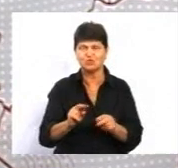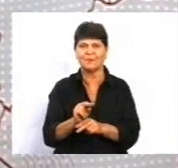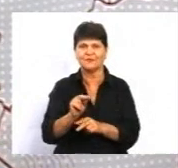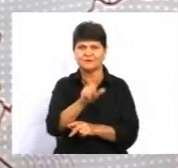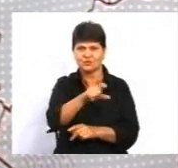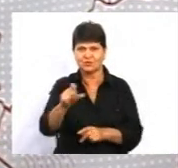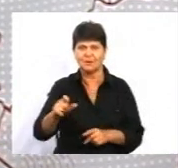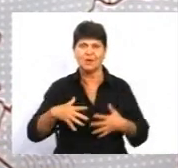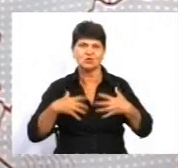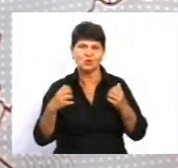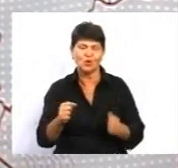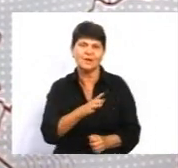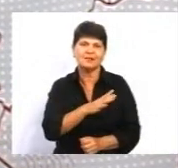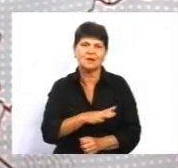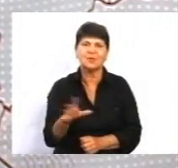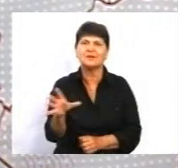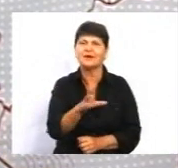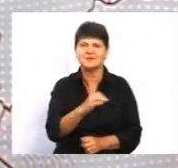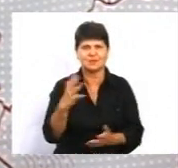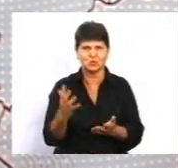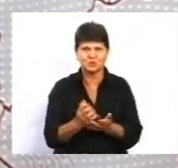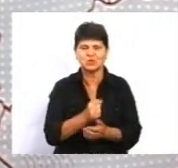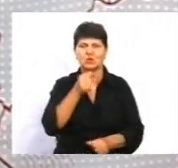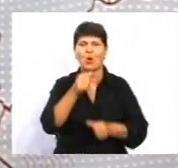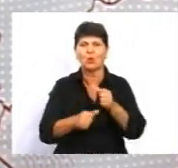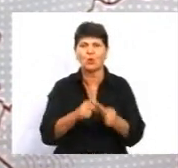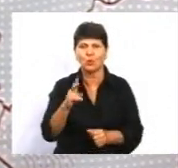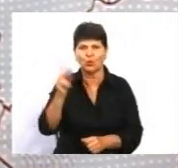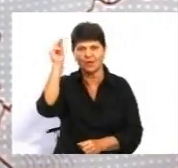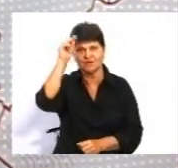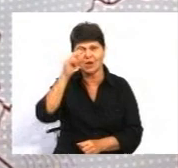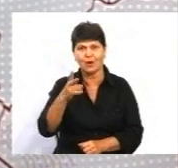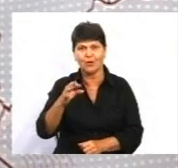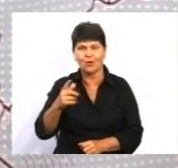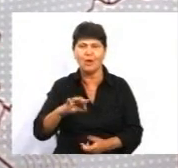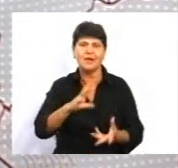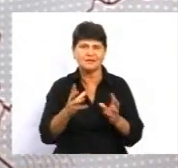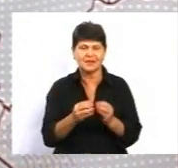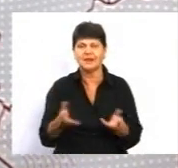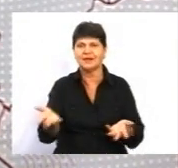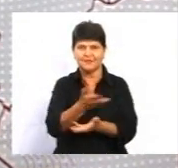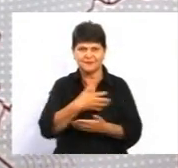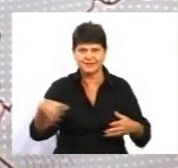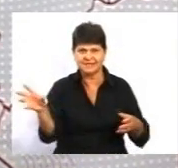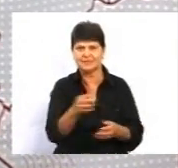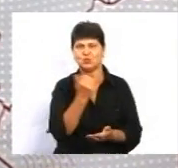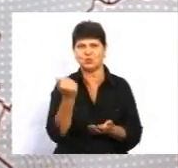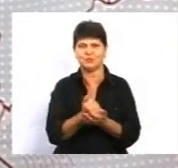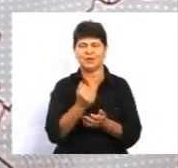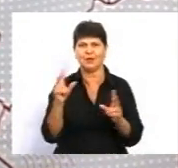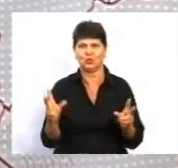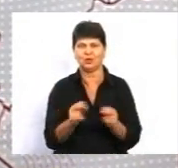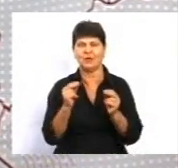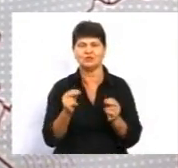'я, терпіння. Всім нам успішного року, навчального, взагалі всім нам успіхів, удачі. І